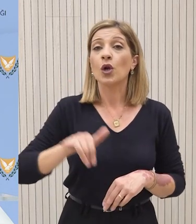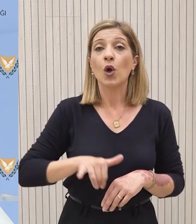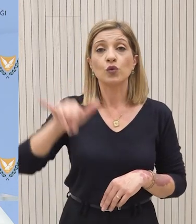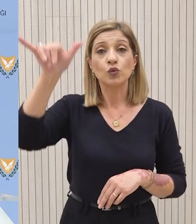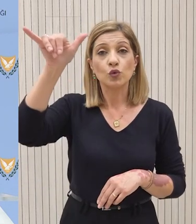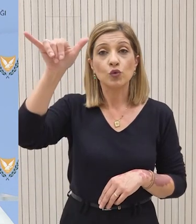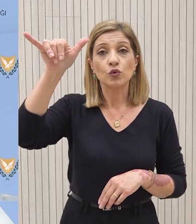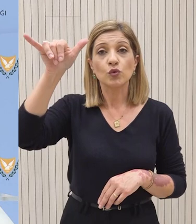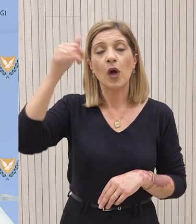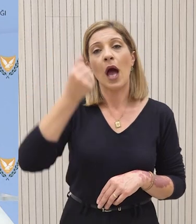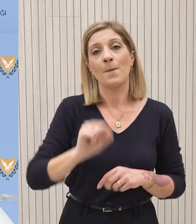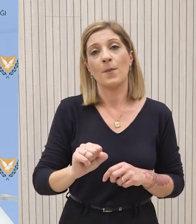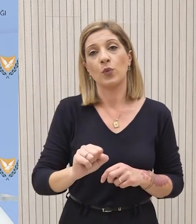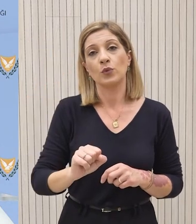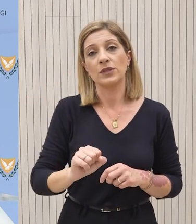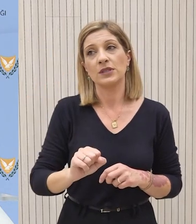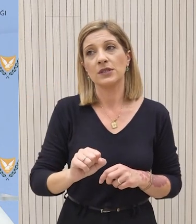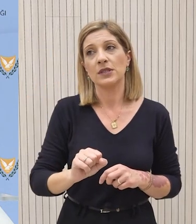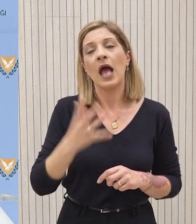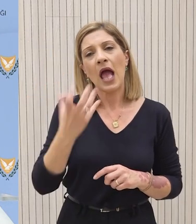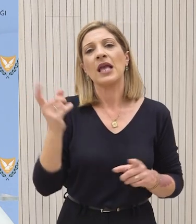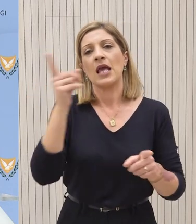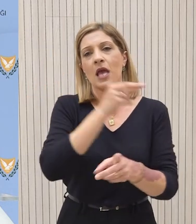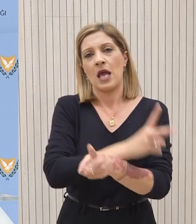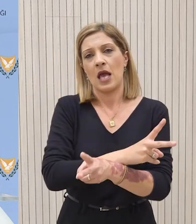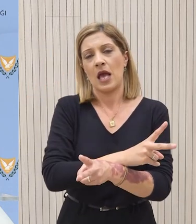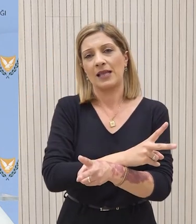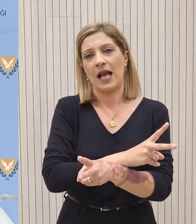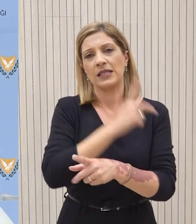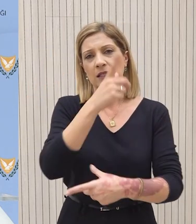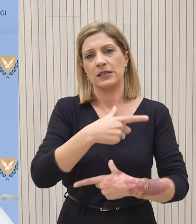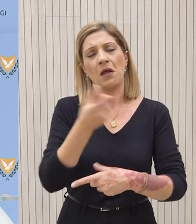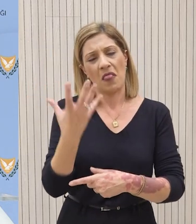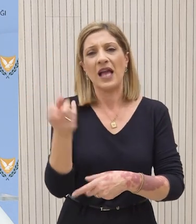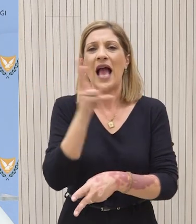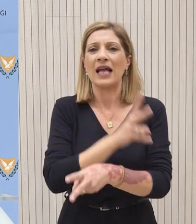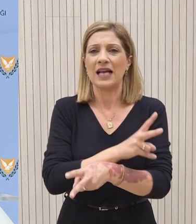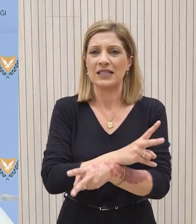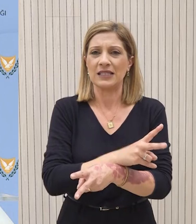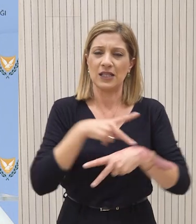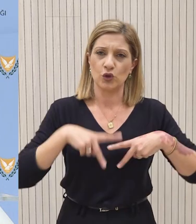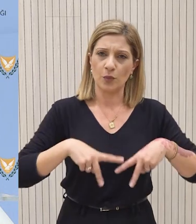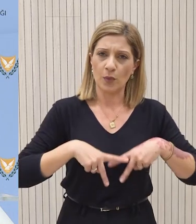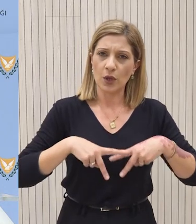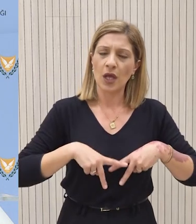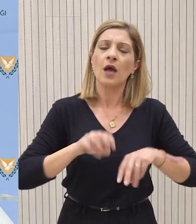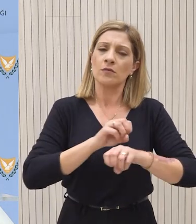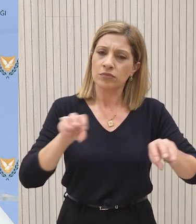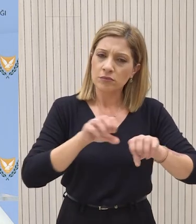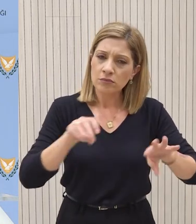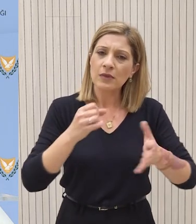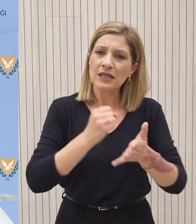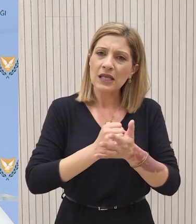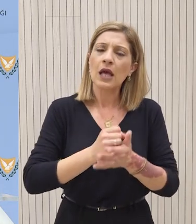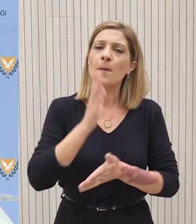Αντιλαμβάνεστε ότι ο κάθε Υπουργός θα αναποσιάζει να αντικαθιστάται από άλλο μέλος του Υπουργικού Συμβουλίου και το Υπουργικό Συμβούλιο ενημερώνεται και μέσω